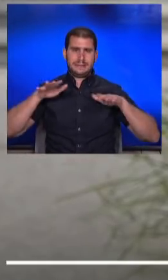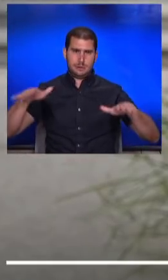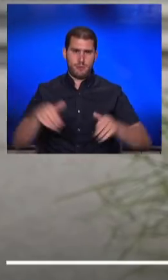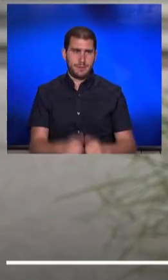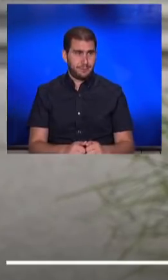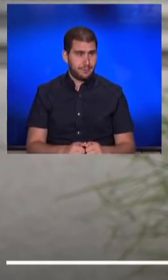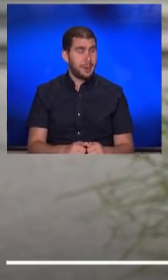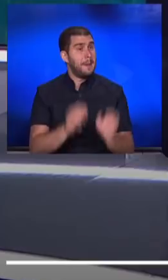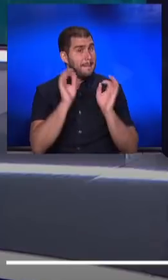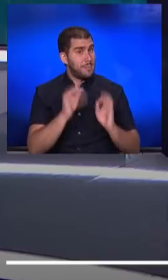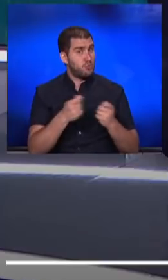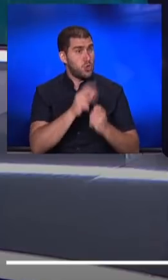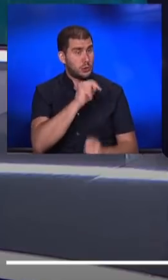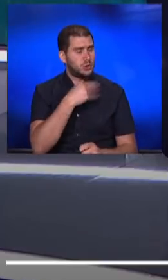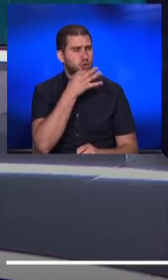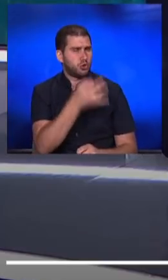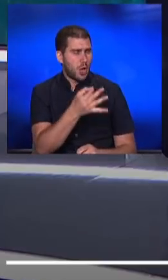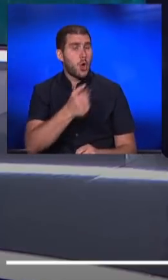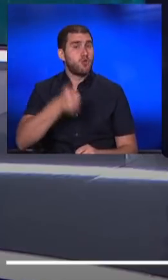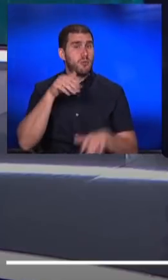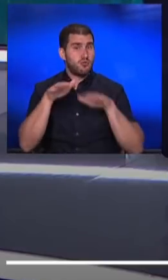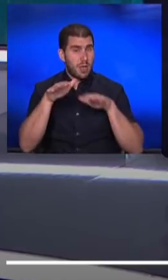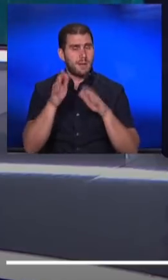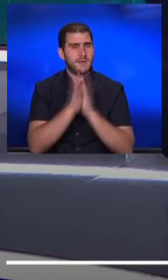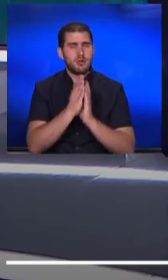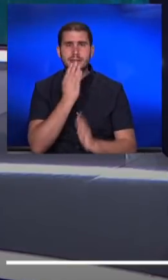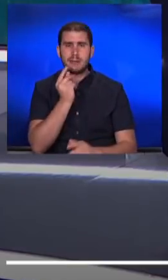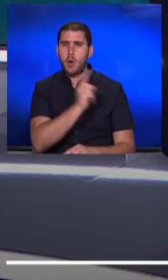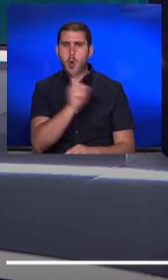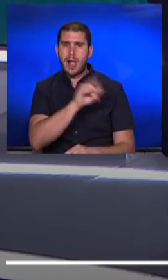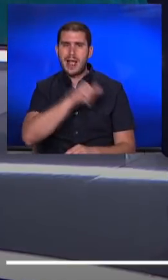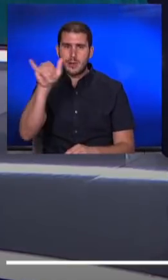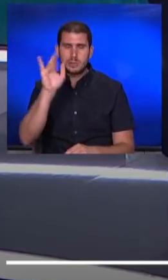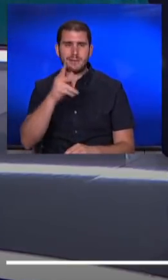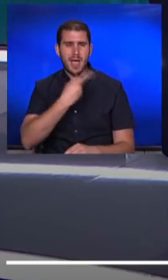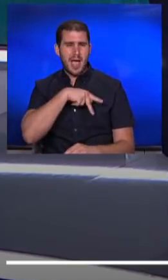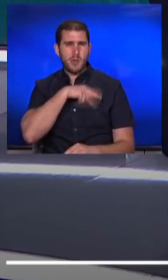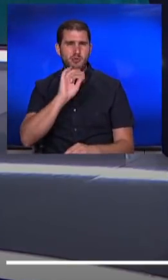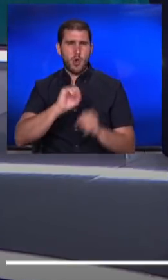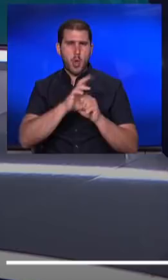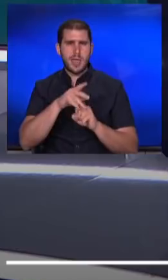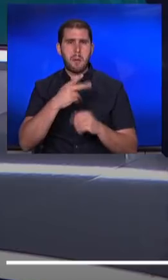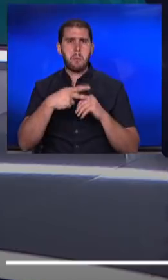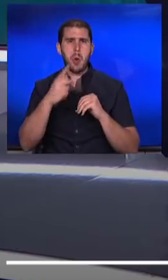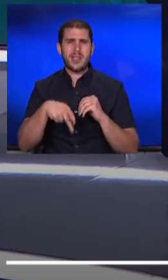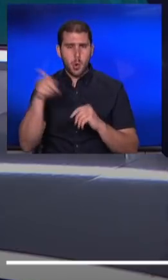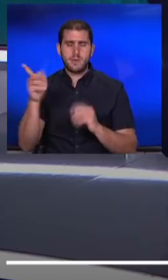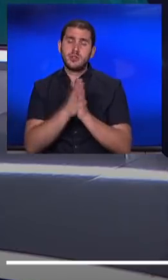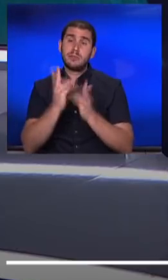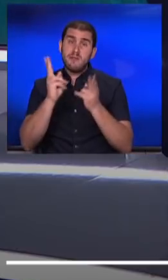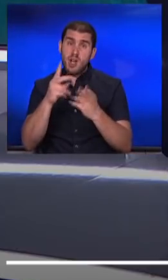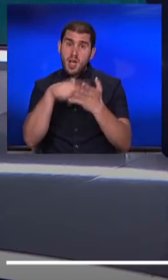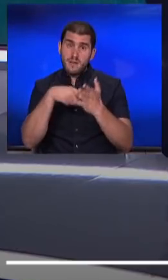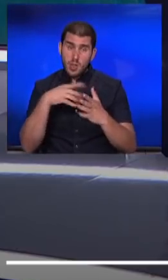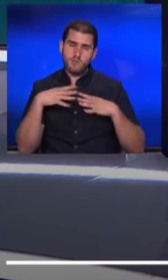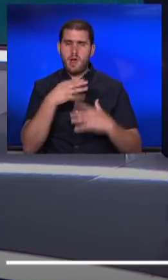בדיוק על העניין הזה אני רוצה לשאול אותך, כי ראש הממשלה קורא לישראל אם לא לטוס והפרויקטור אומר אם אתם יכולים לבטל את החופשה תבטלו